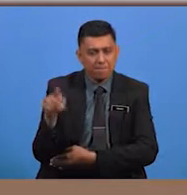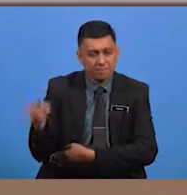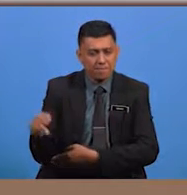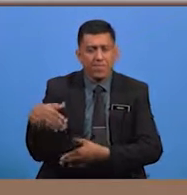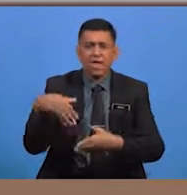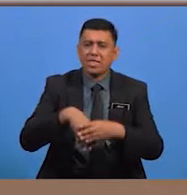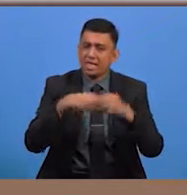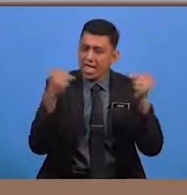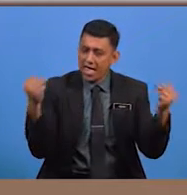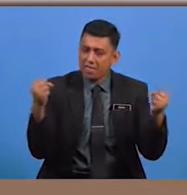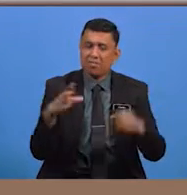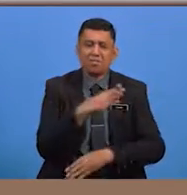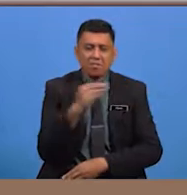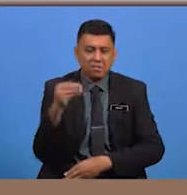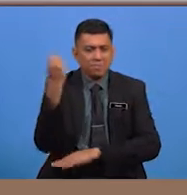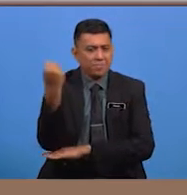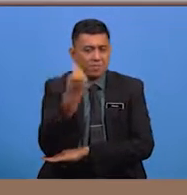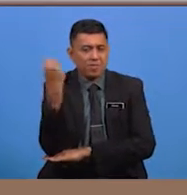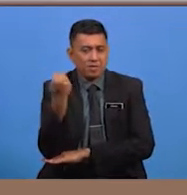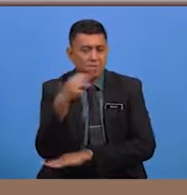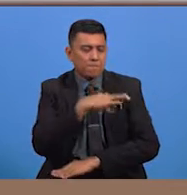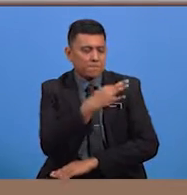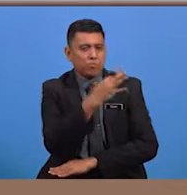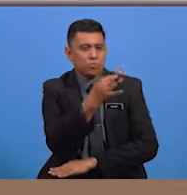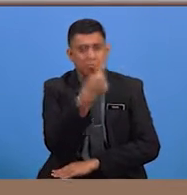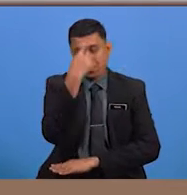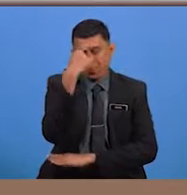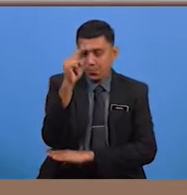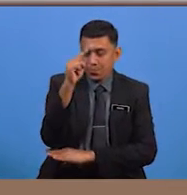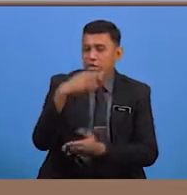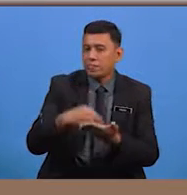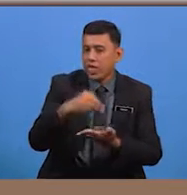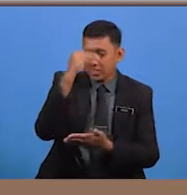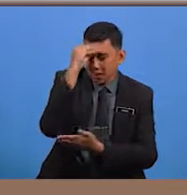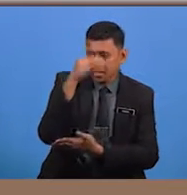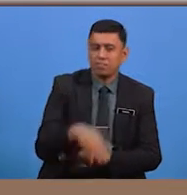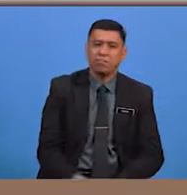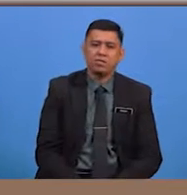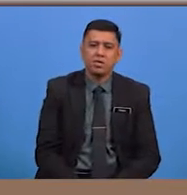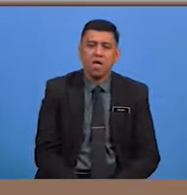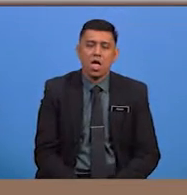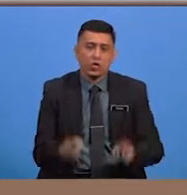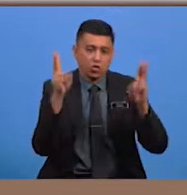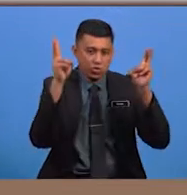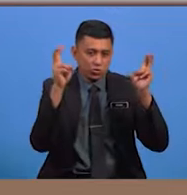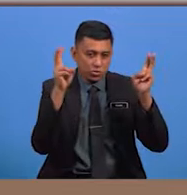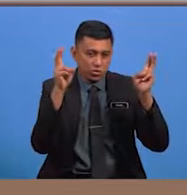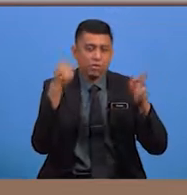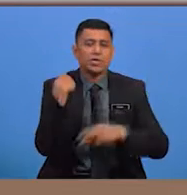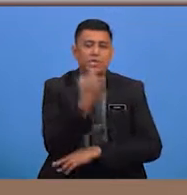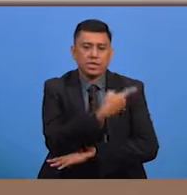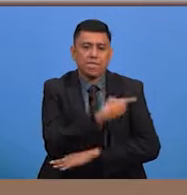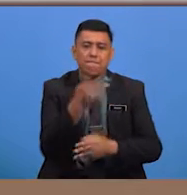keadaan sihat dan sentiasa bersemangat untuk mempelajari topik kita pada kali ini.